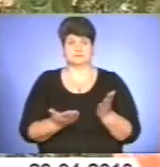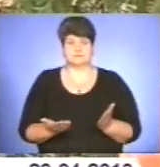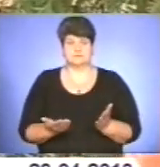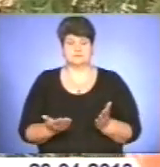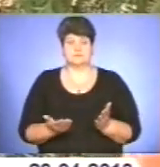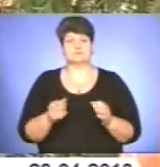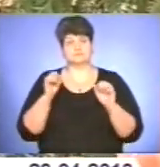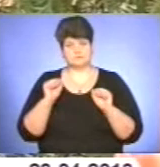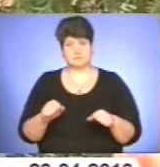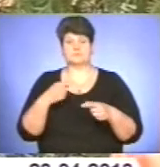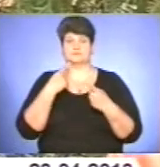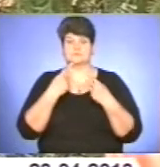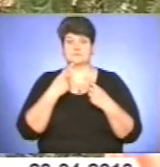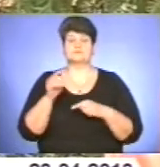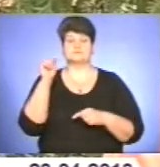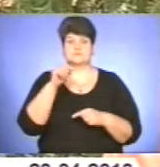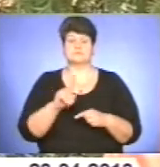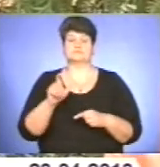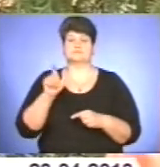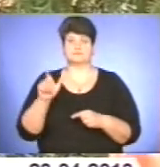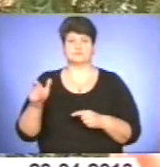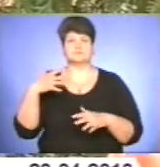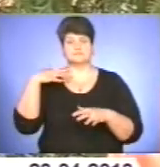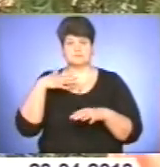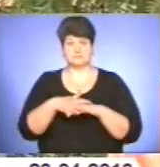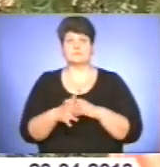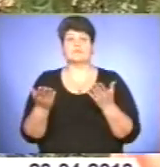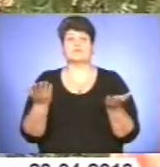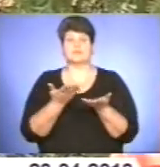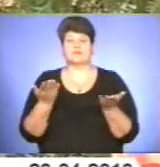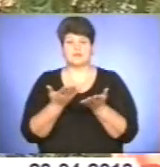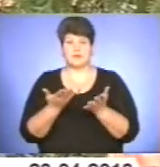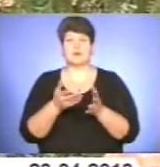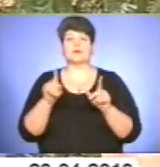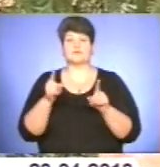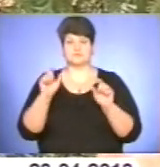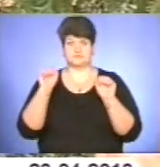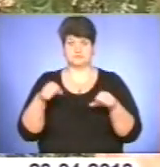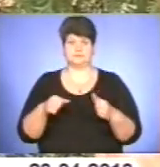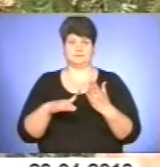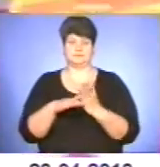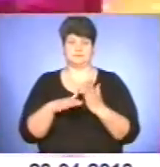Можемо говорити про те, що люди розуміють, скажімо, де і в чому може їм допомогти.